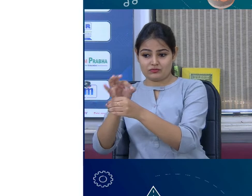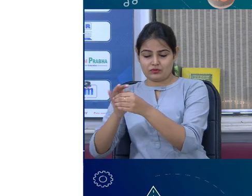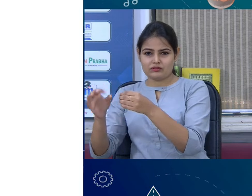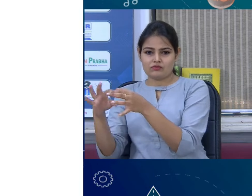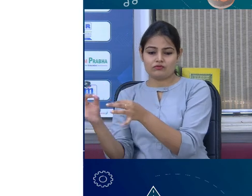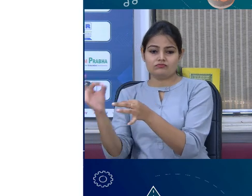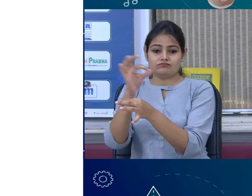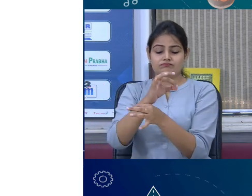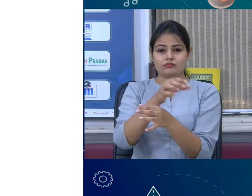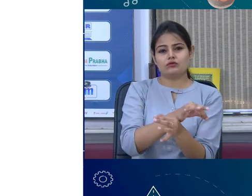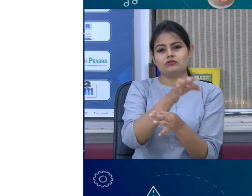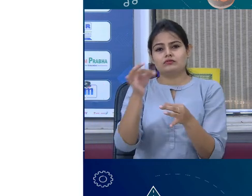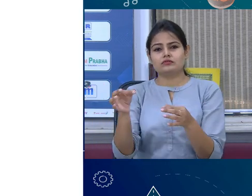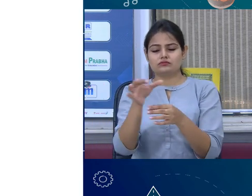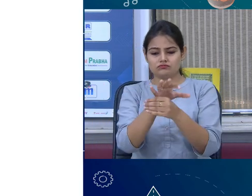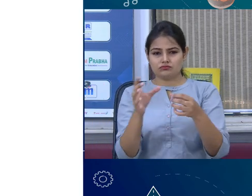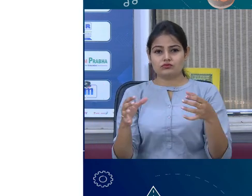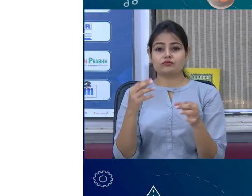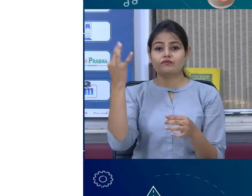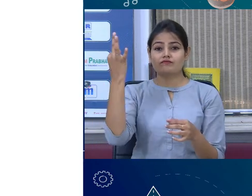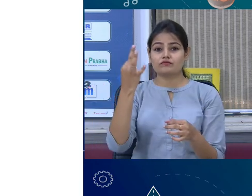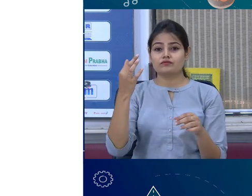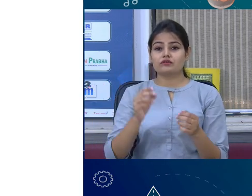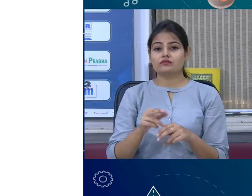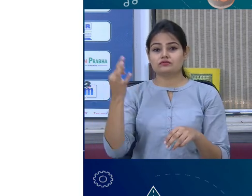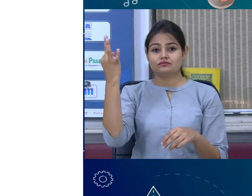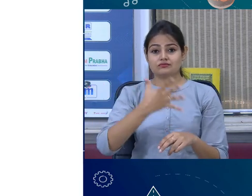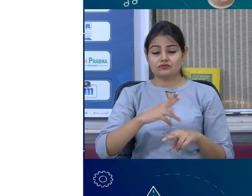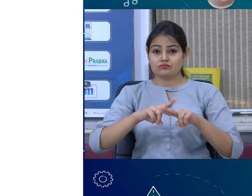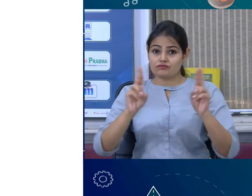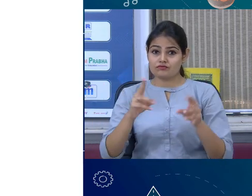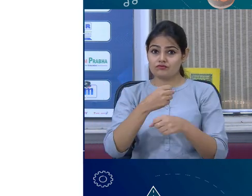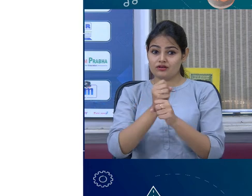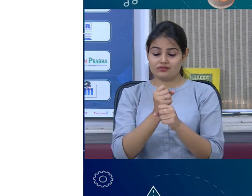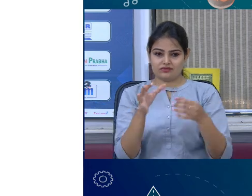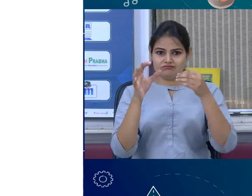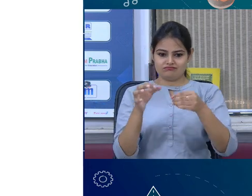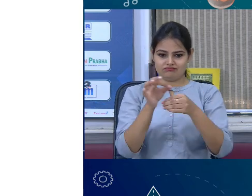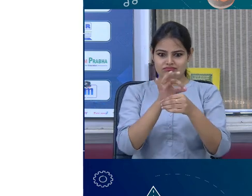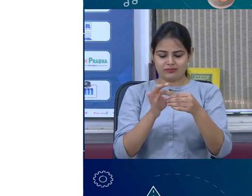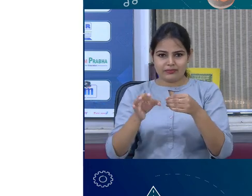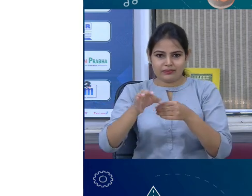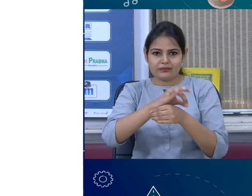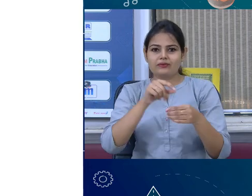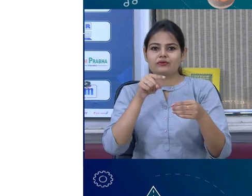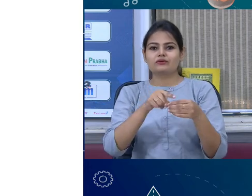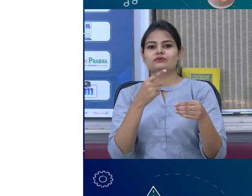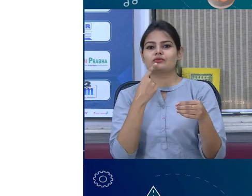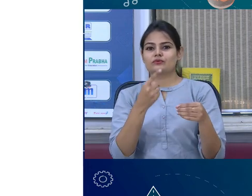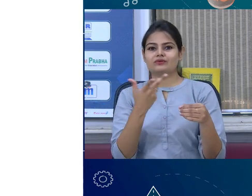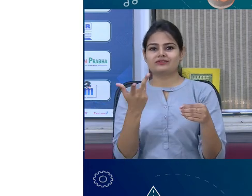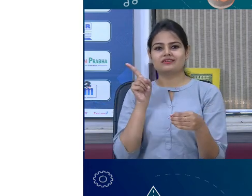कंपाउंड जैसे मैंने बोला हम उनको कहते हैं आयनिक